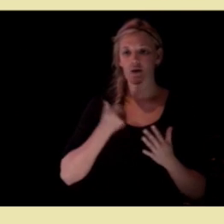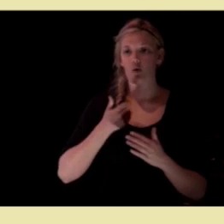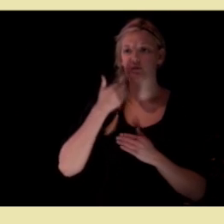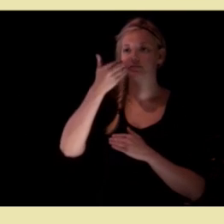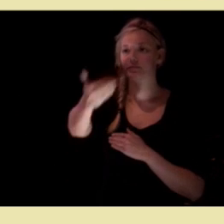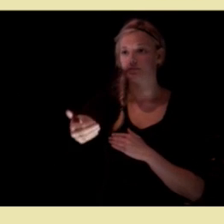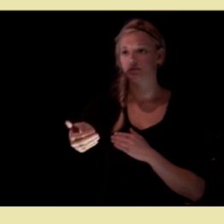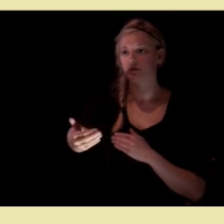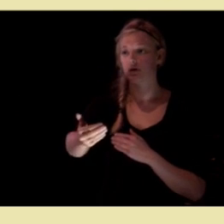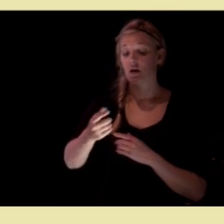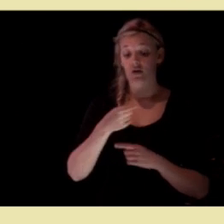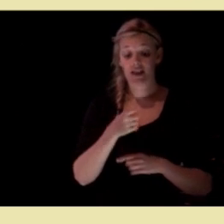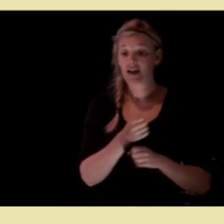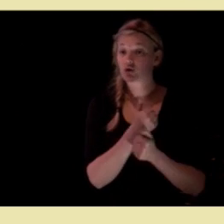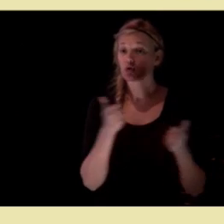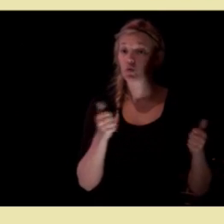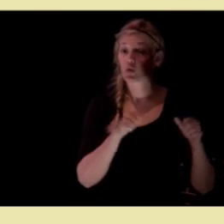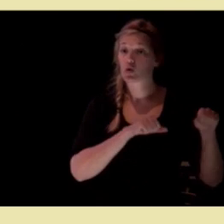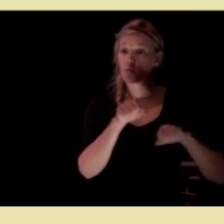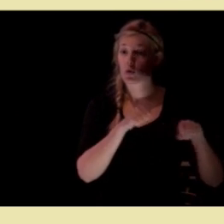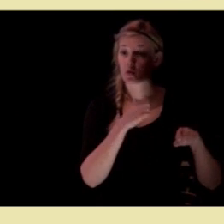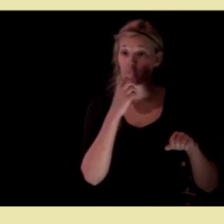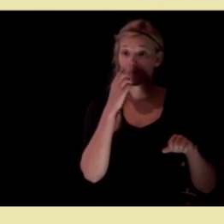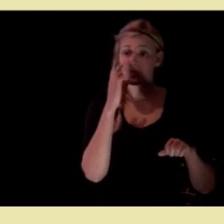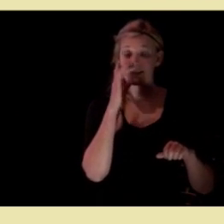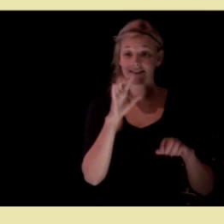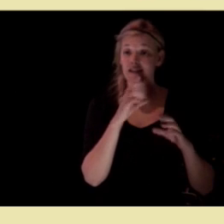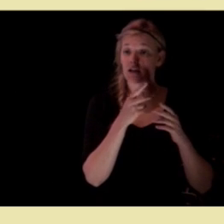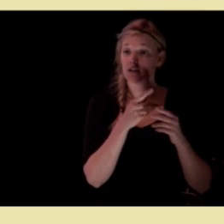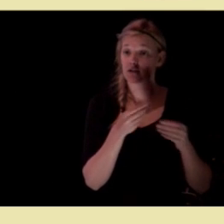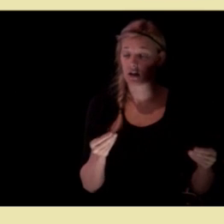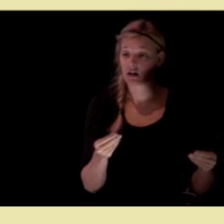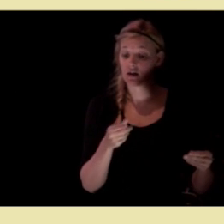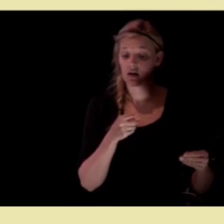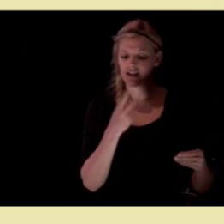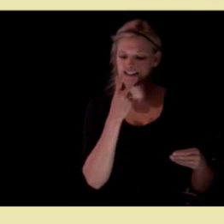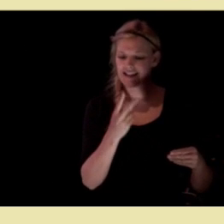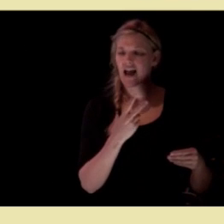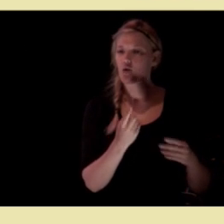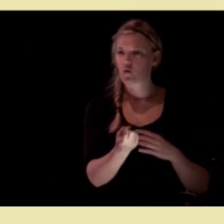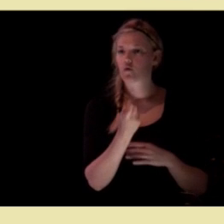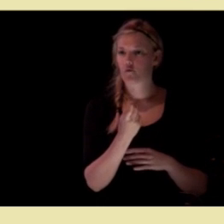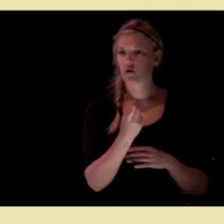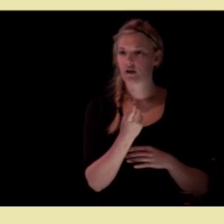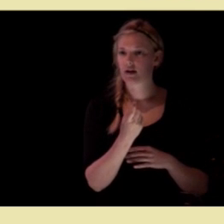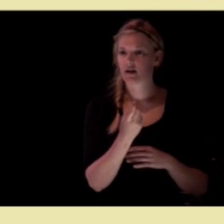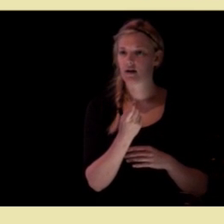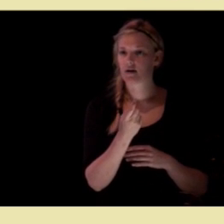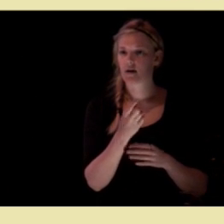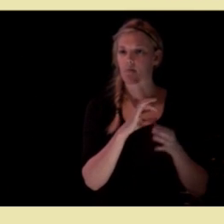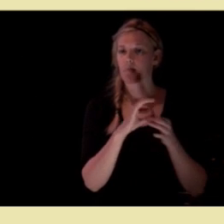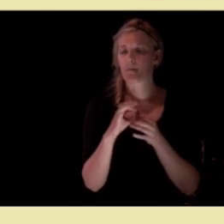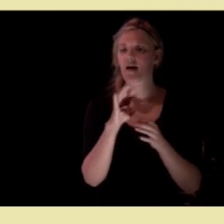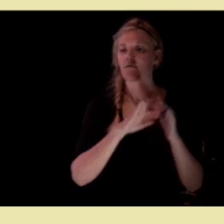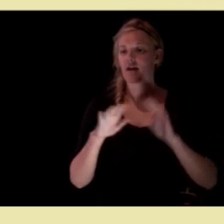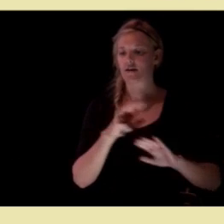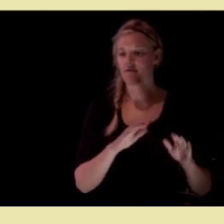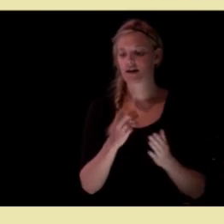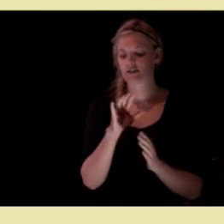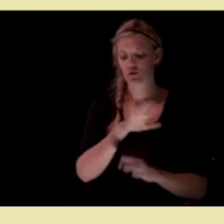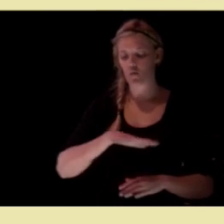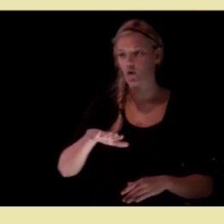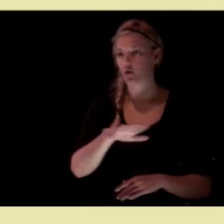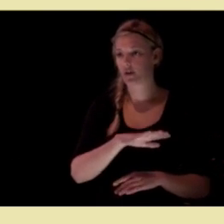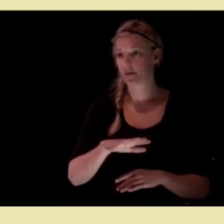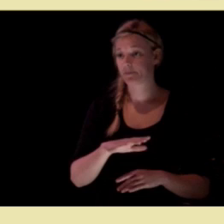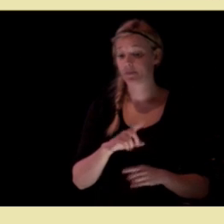kommer. Selv en stor kommune som Kristiansand ser at det er utfordringer innenfor velferdsområdet, men de